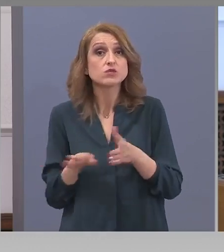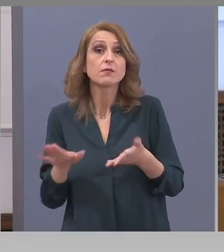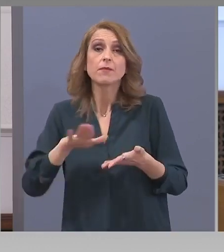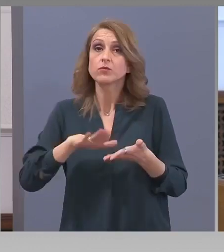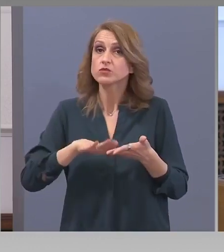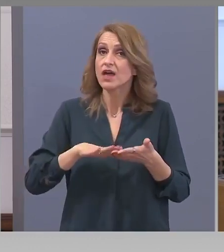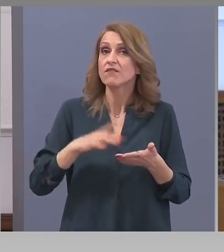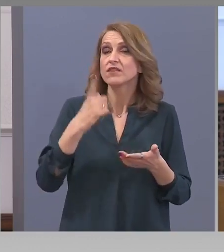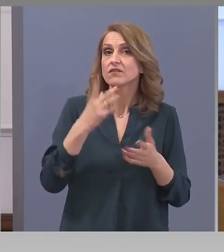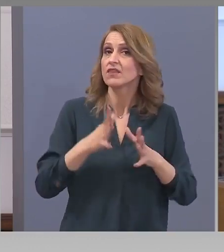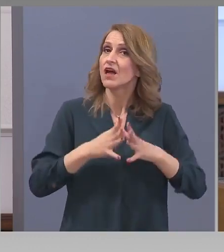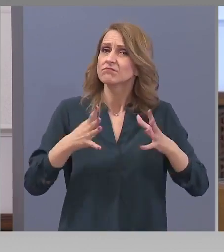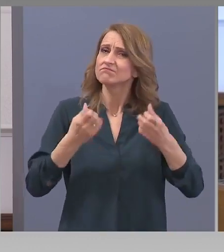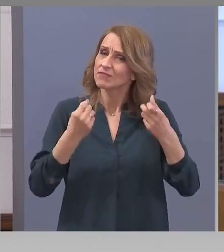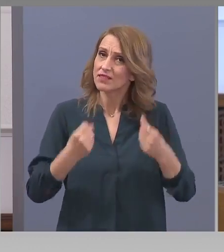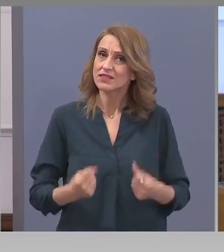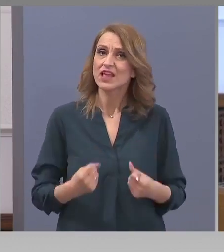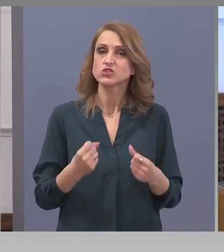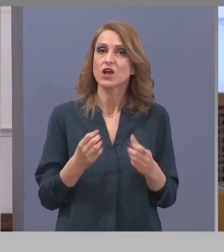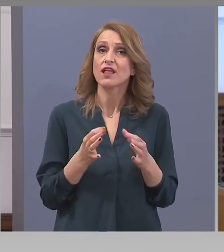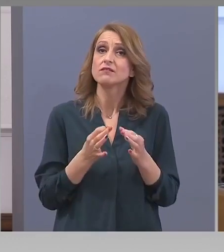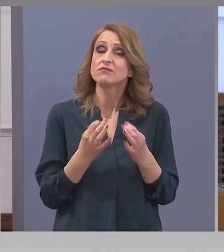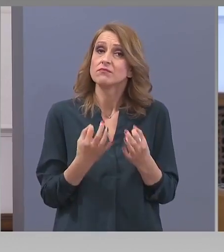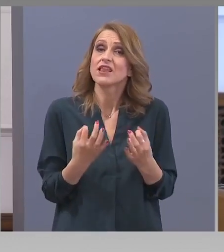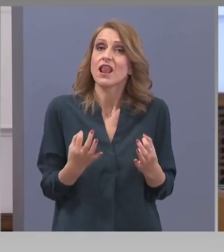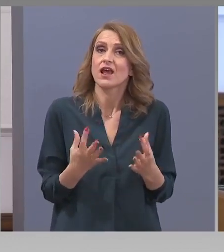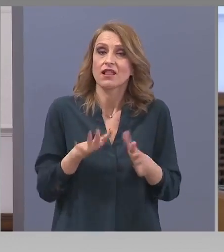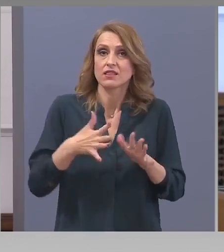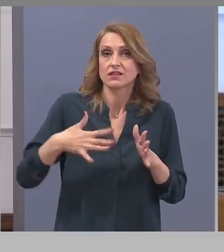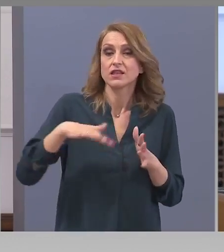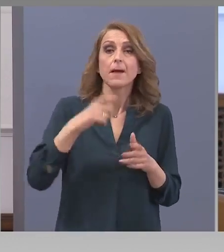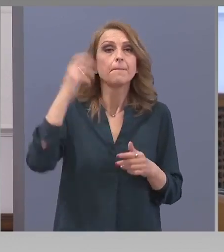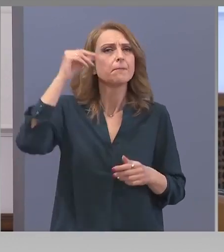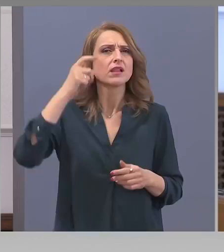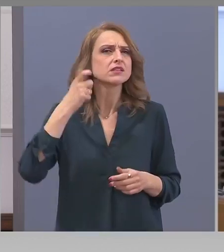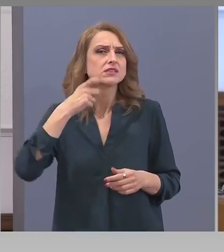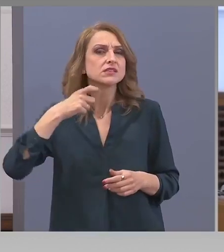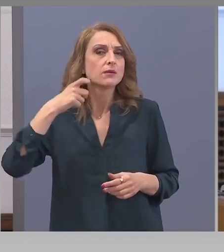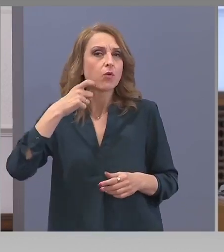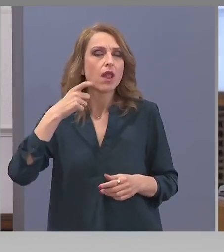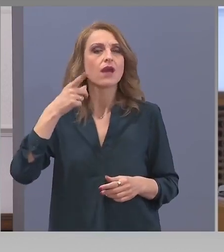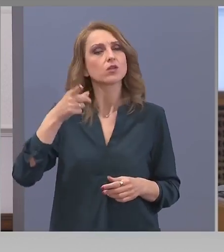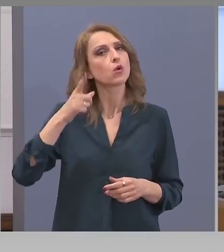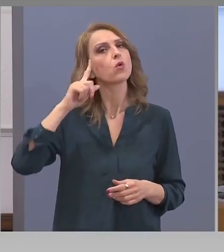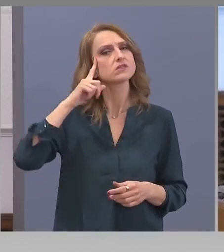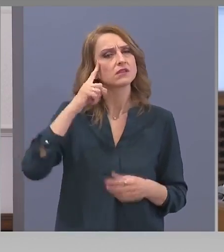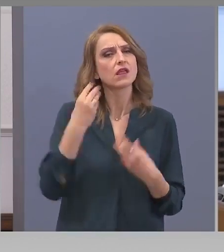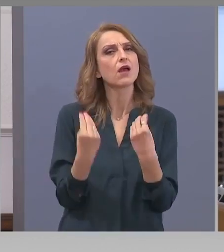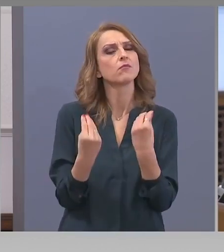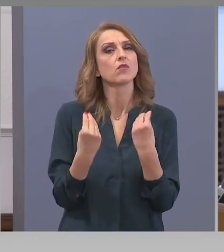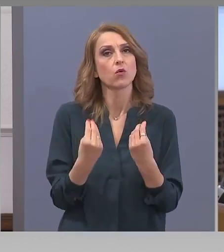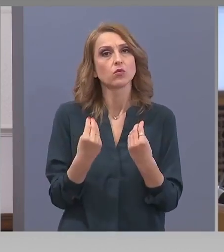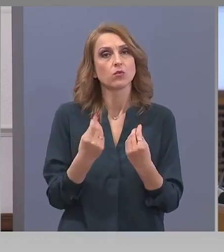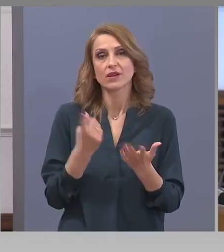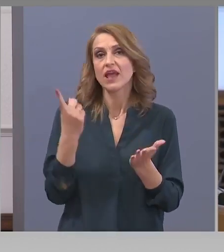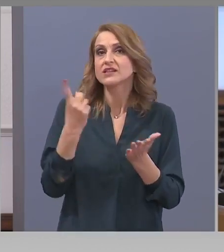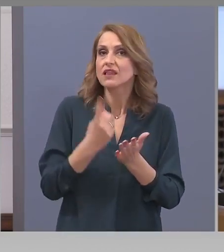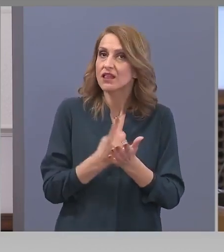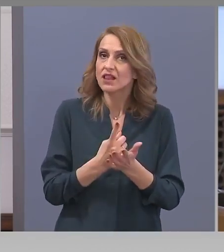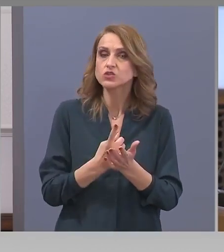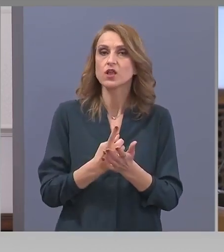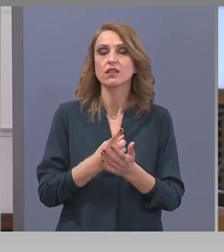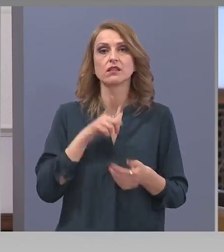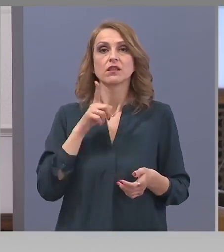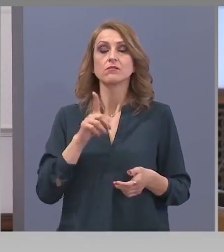наистина изключително тежка и деликатна ситуация. Българският заболеекар знае своите задължения. Той е